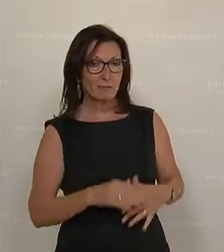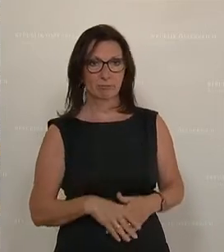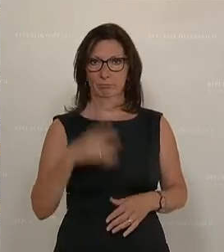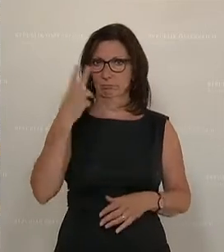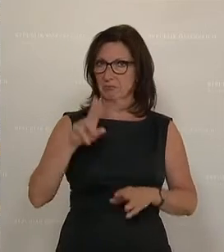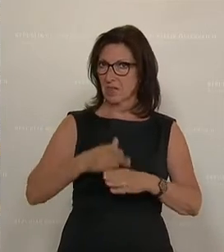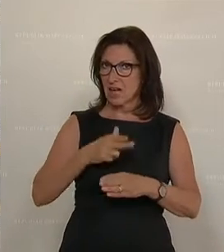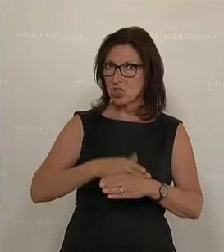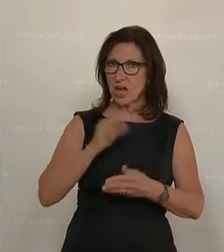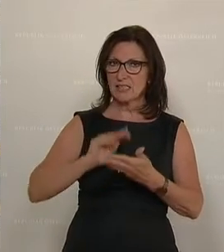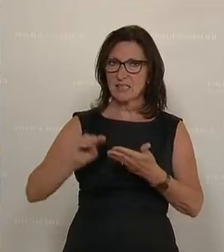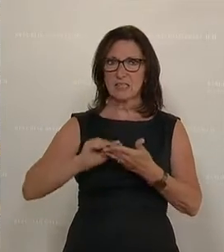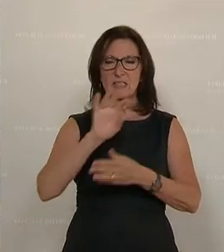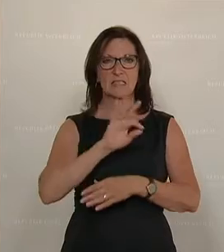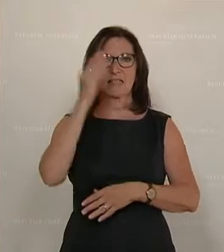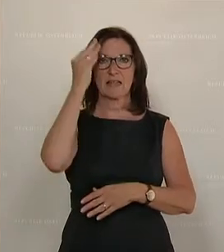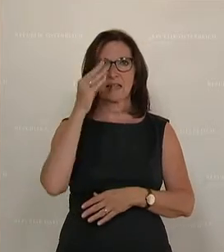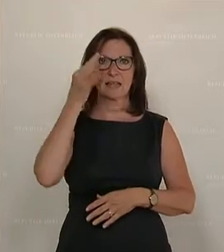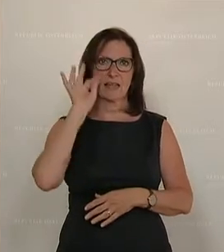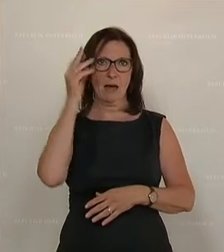Staatssekretär, meine sehr verehrten Damen und Herren.